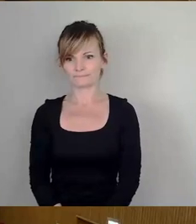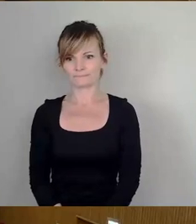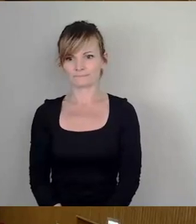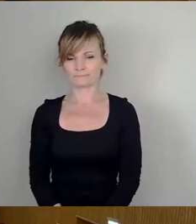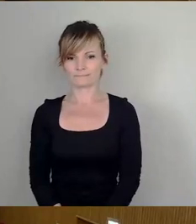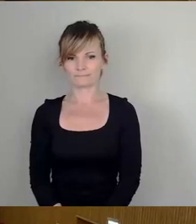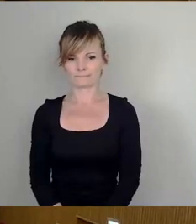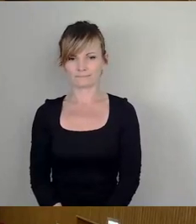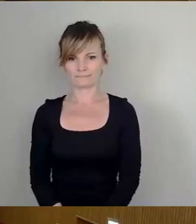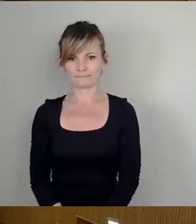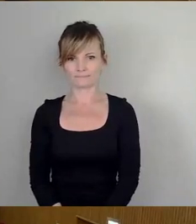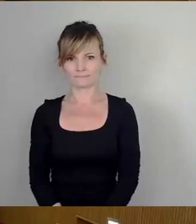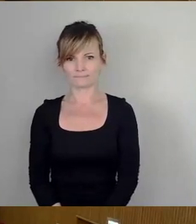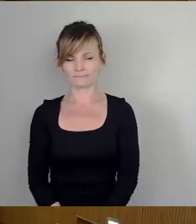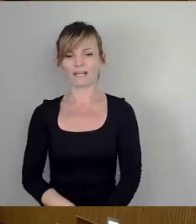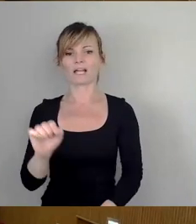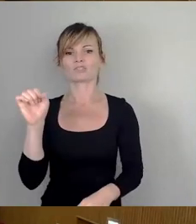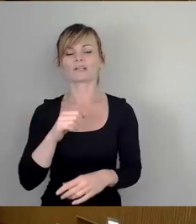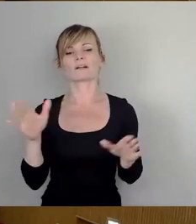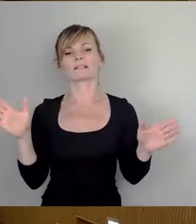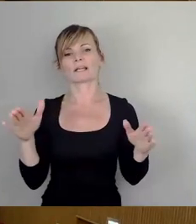So, Stefan Engel, SPD-Fraktion.